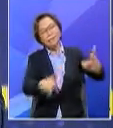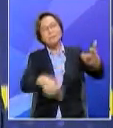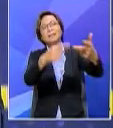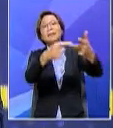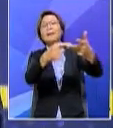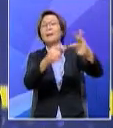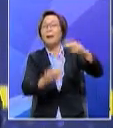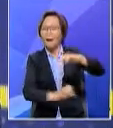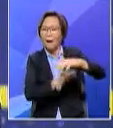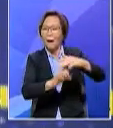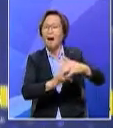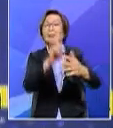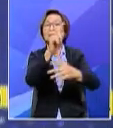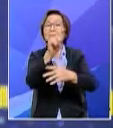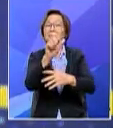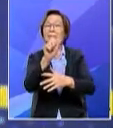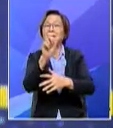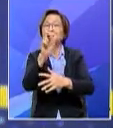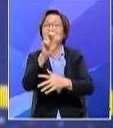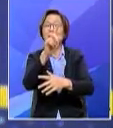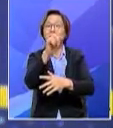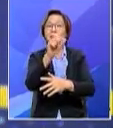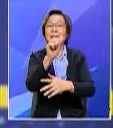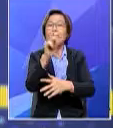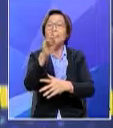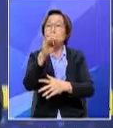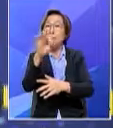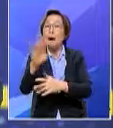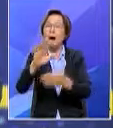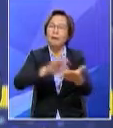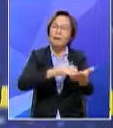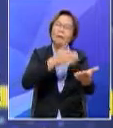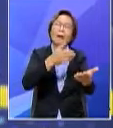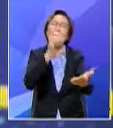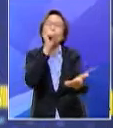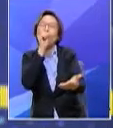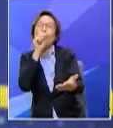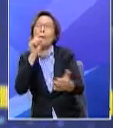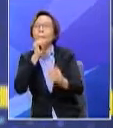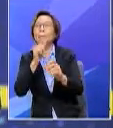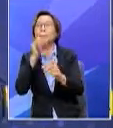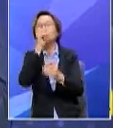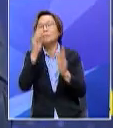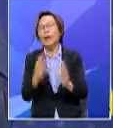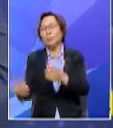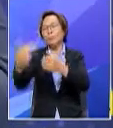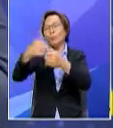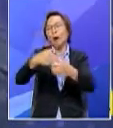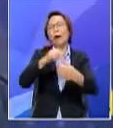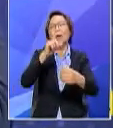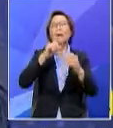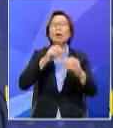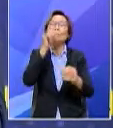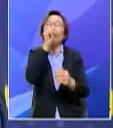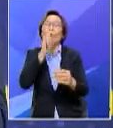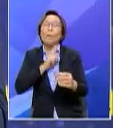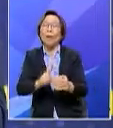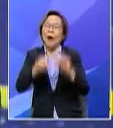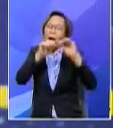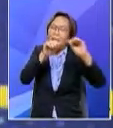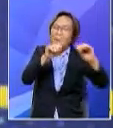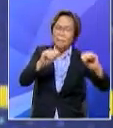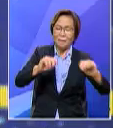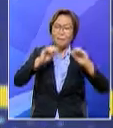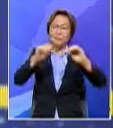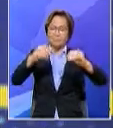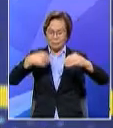elemen tarbiah tarbiah bermaksud lagu itu sendiri penglibatan seorang penyanyi itu dalam nasyid boleh mendidik dia sendiri sebagai seorang